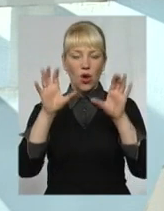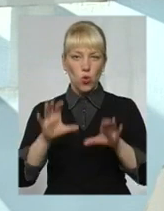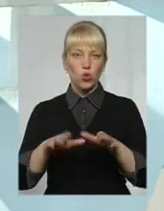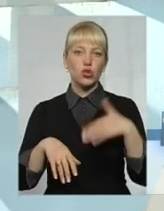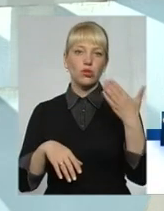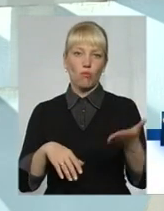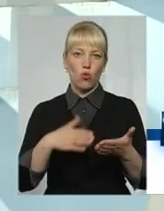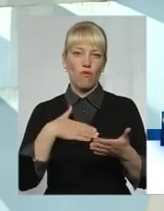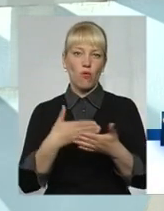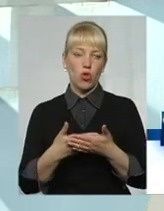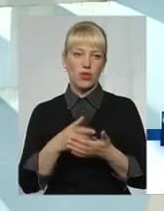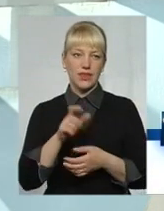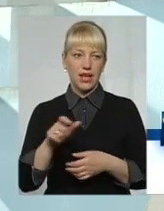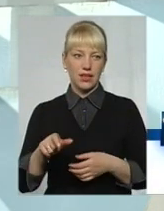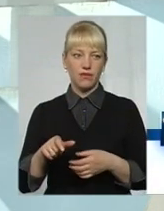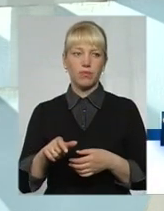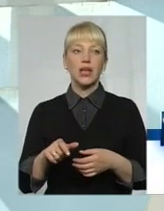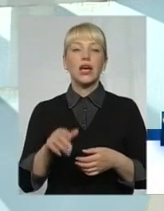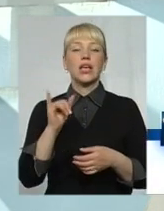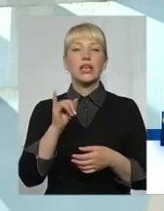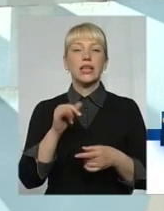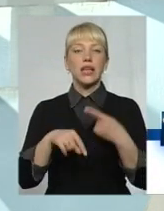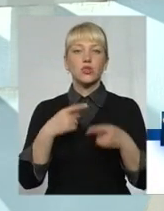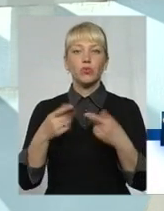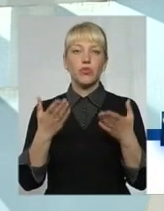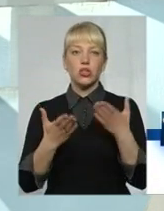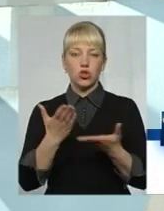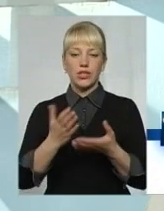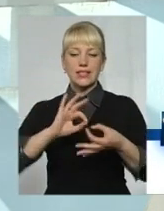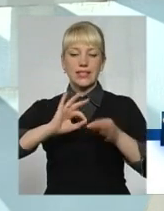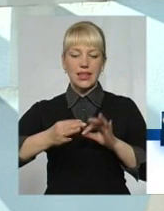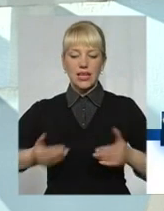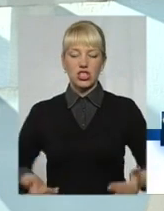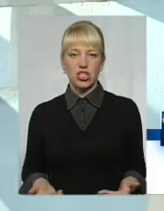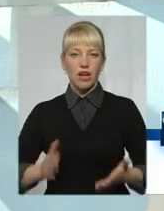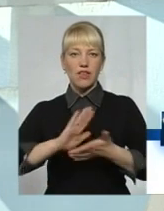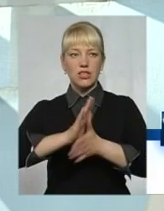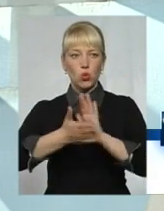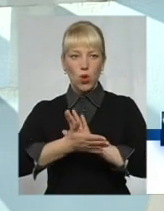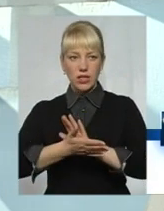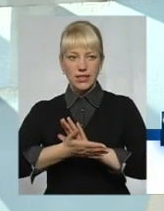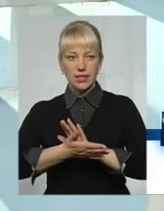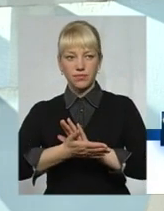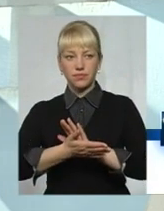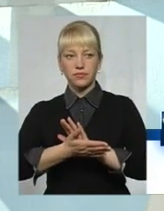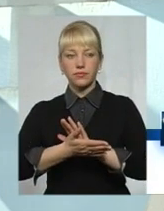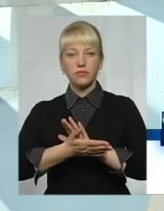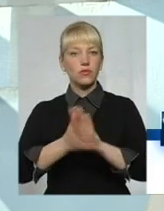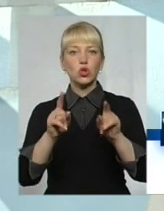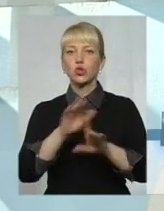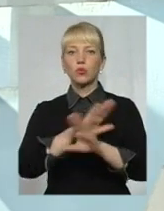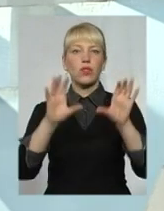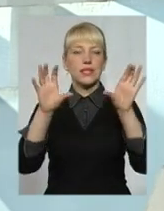громадських діячів. Наступне, якщо є складна життєва ситуація, знову ж таки є законно. не законно?